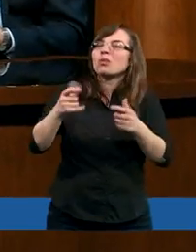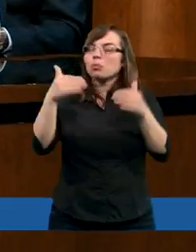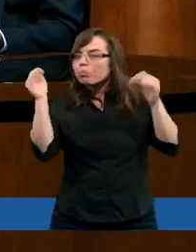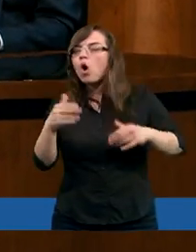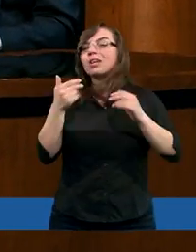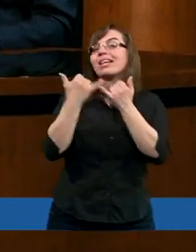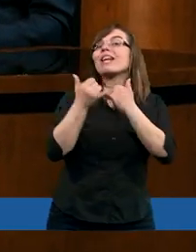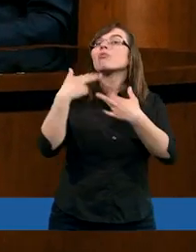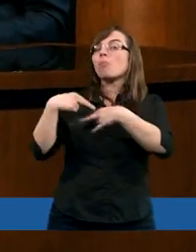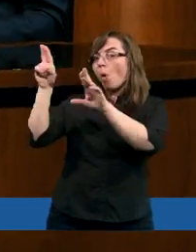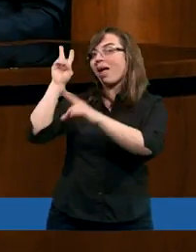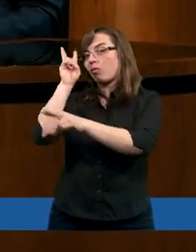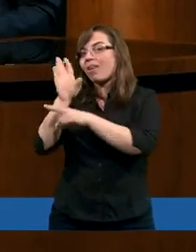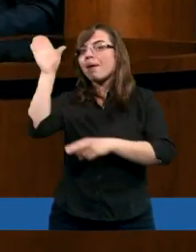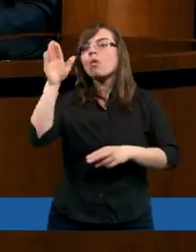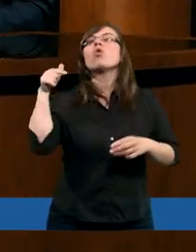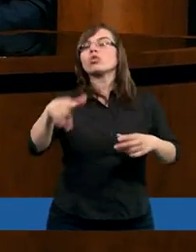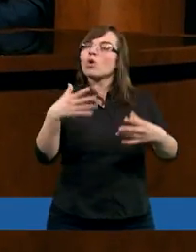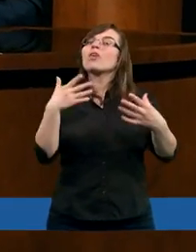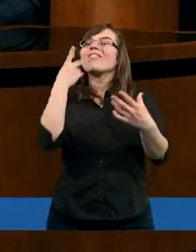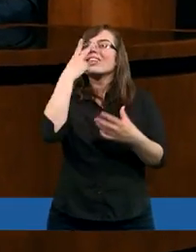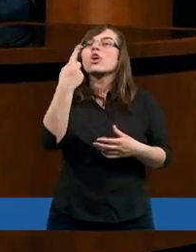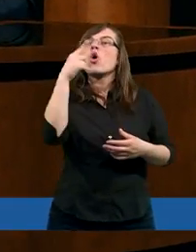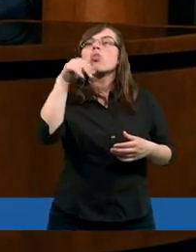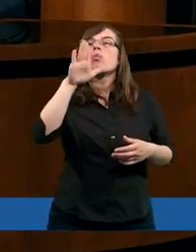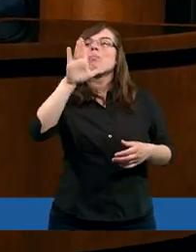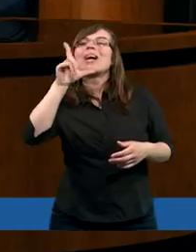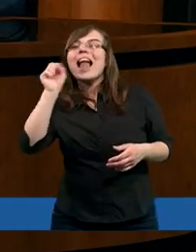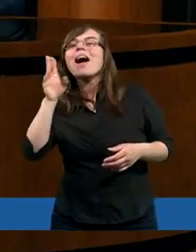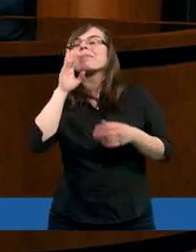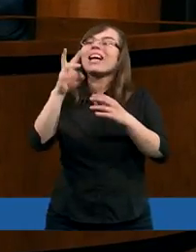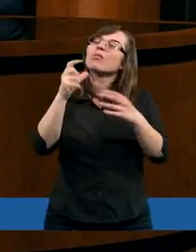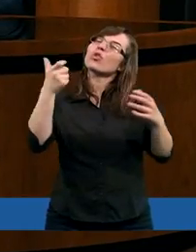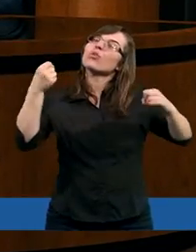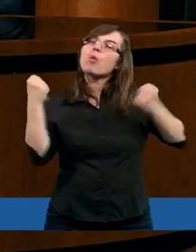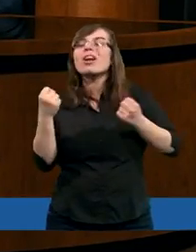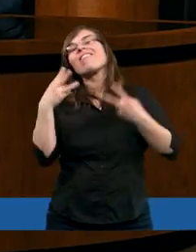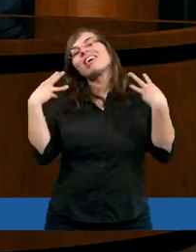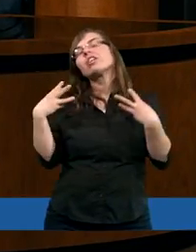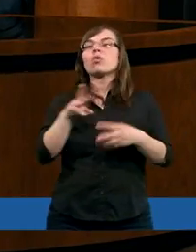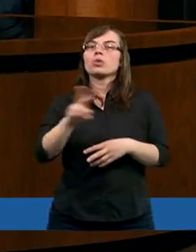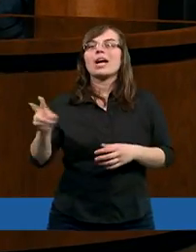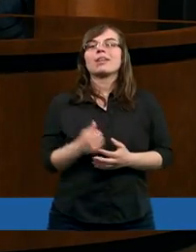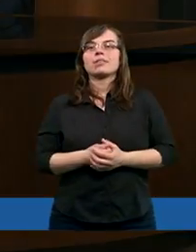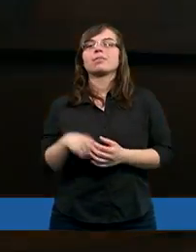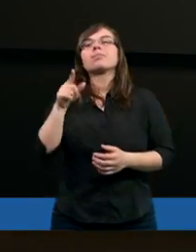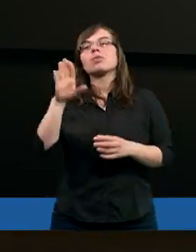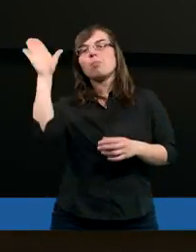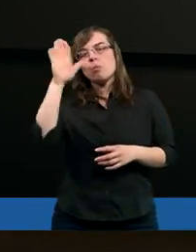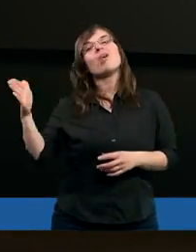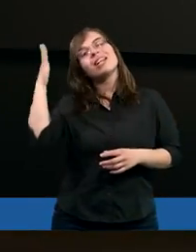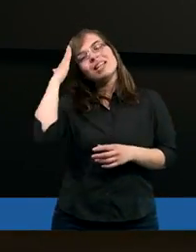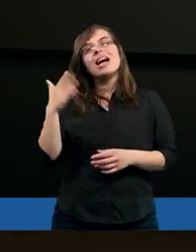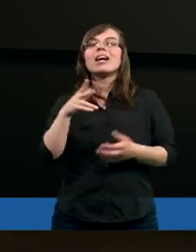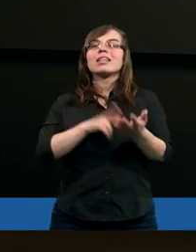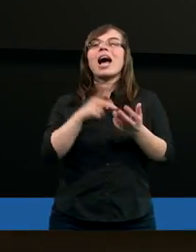my mu się poddamy. I myślę, że On nie widzi w nas właśnie takiego bubla, tylko wie, że warto za nas to życie oddać. Zresztą Bóg